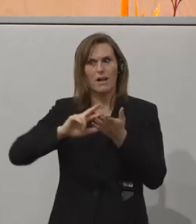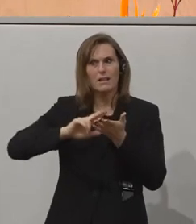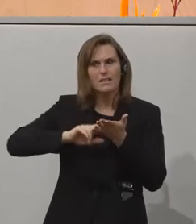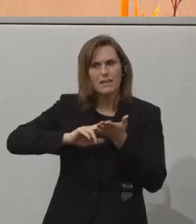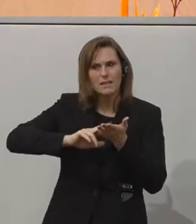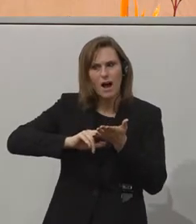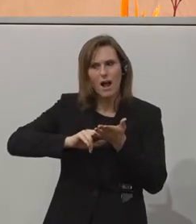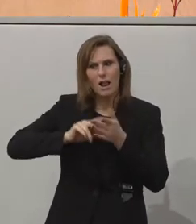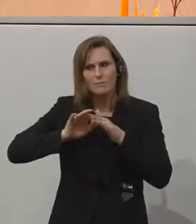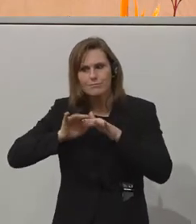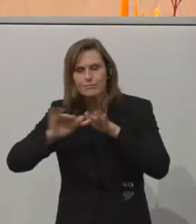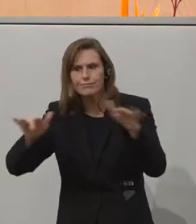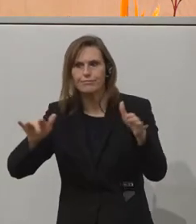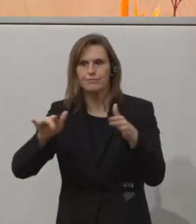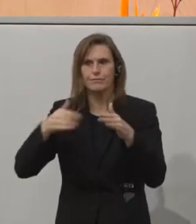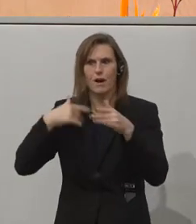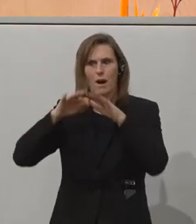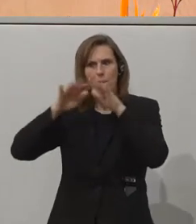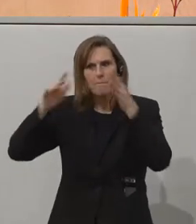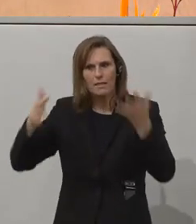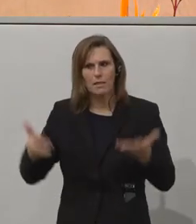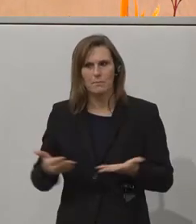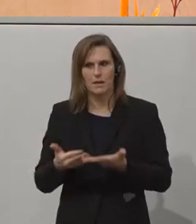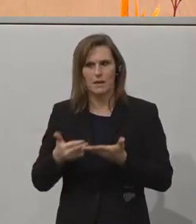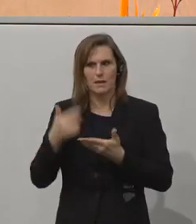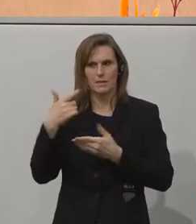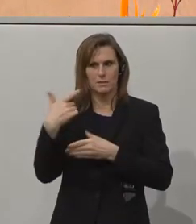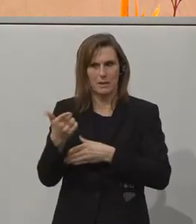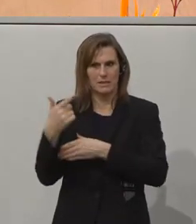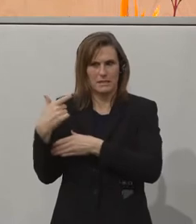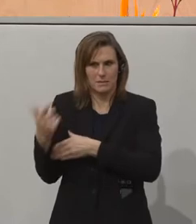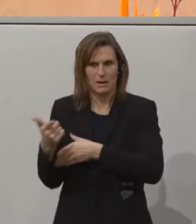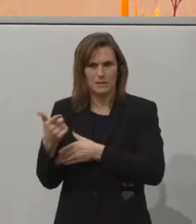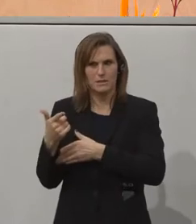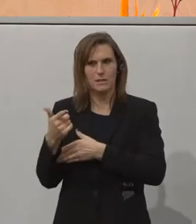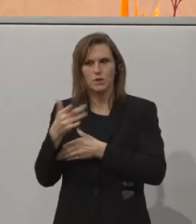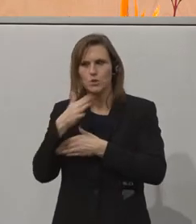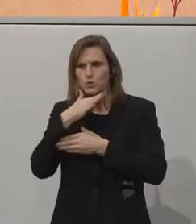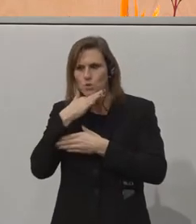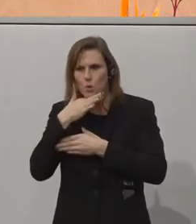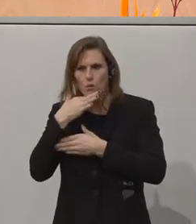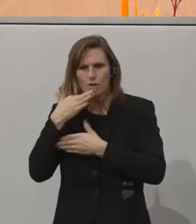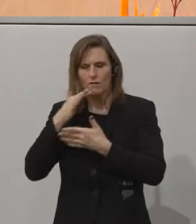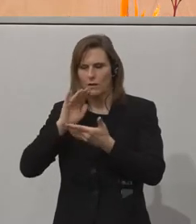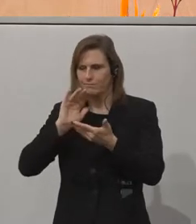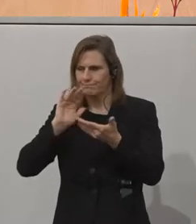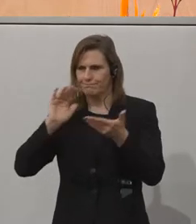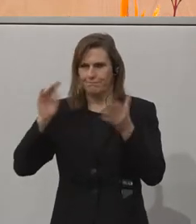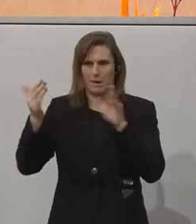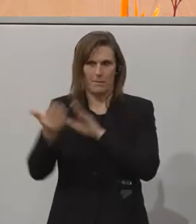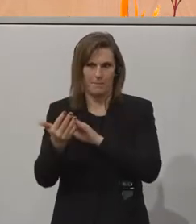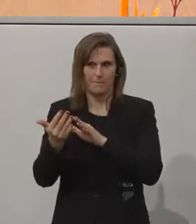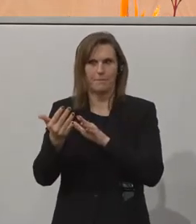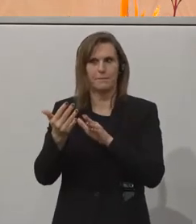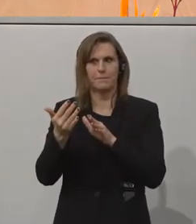die durch die Pandemie 2020 einen derartigen Schub gemacht hat, soll nicht